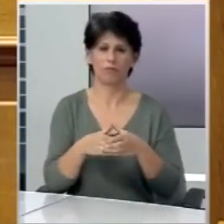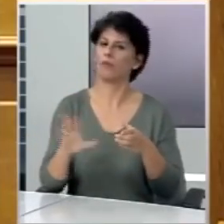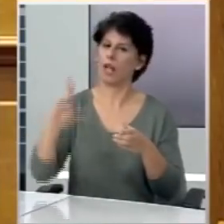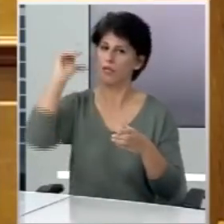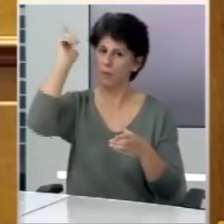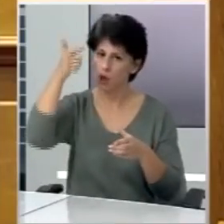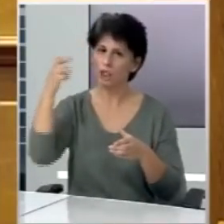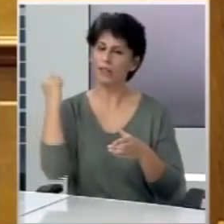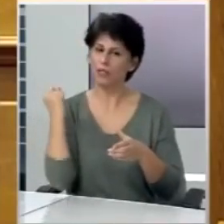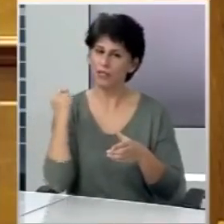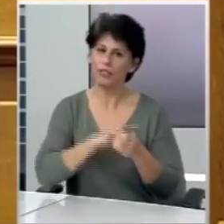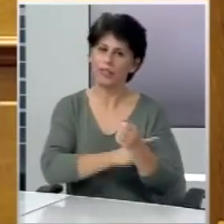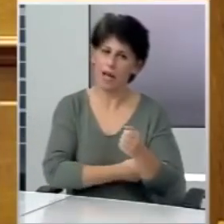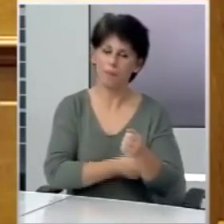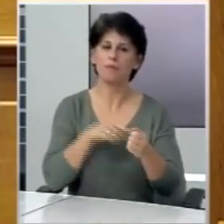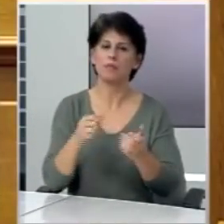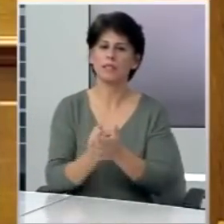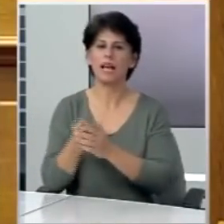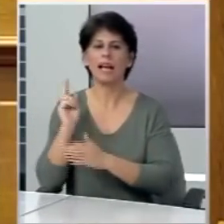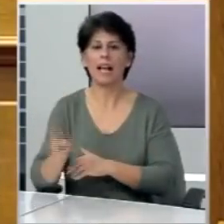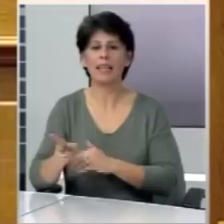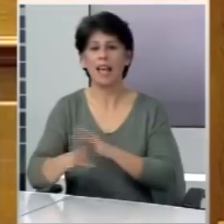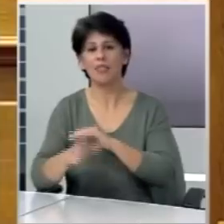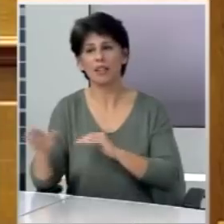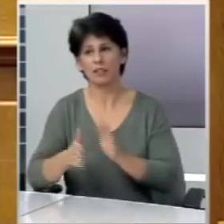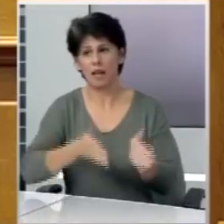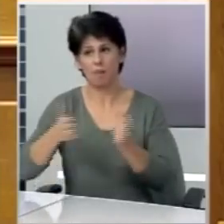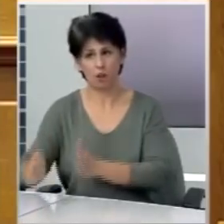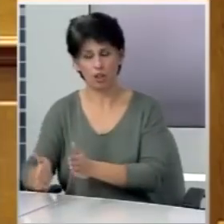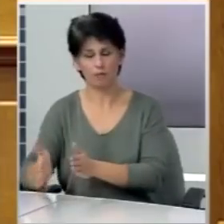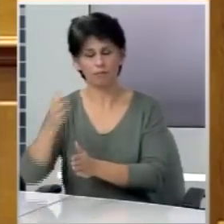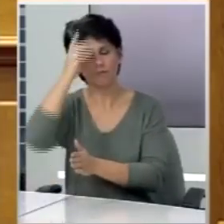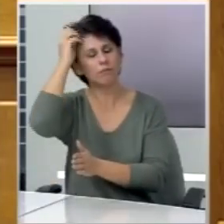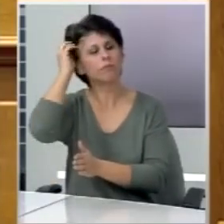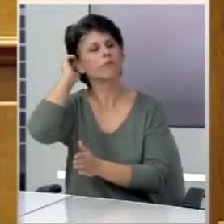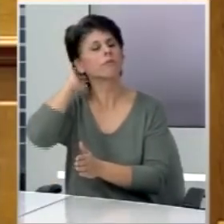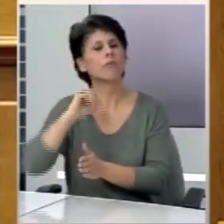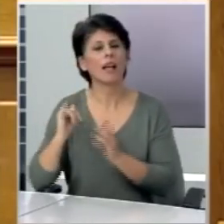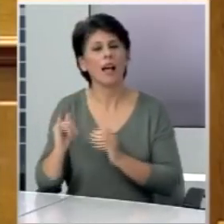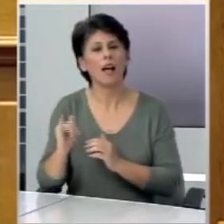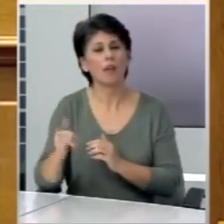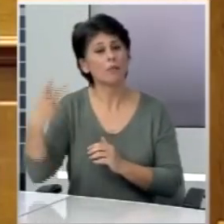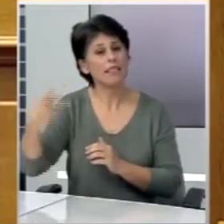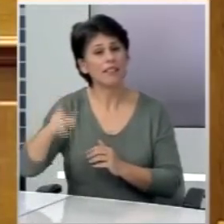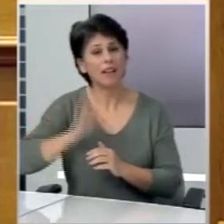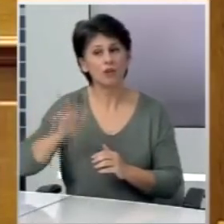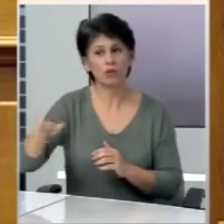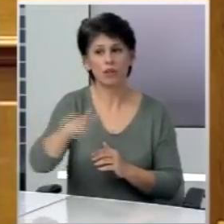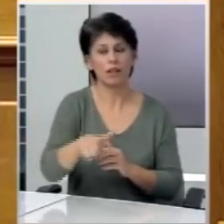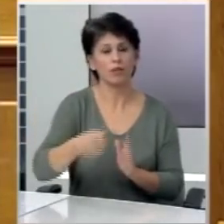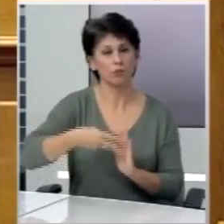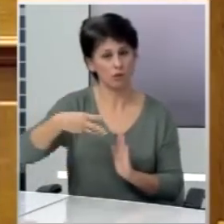δημοκρατικών δυνάμεων από εδώ και κακιάς δεξιάς από εκεί, τα οποία ακόμα και τα δικά τους στελέχη του